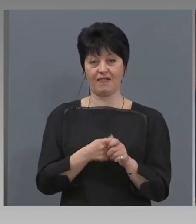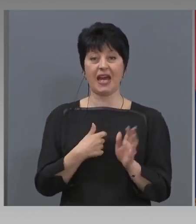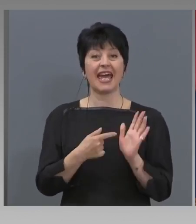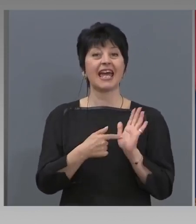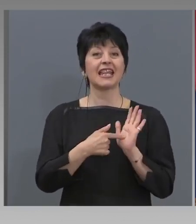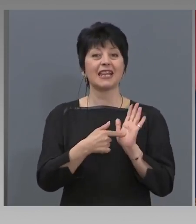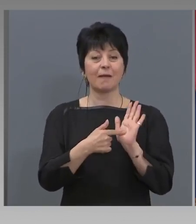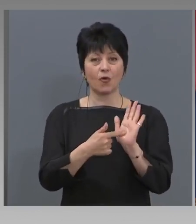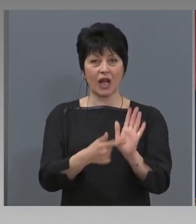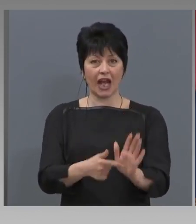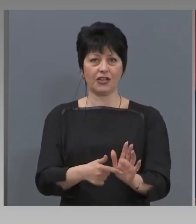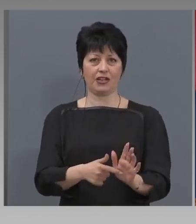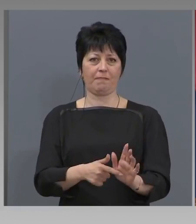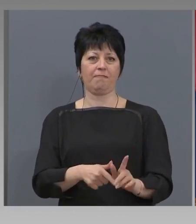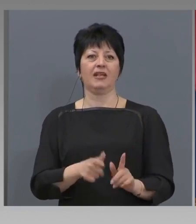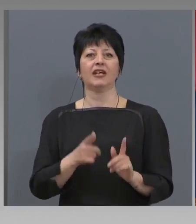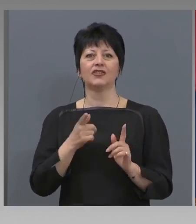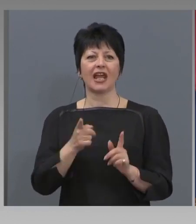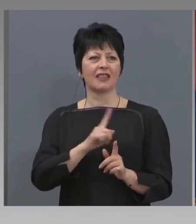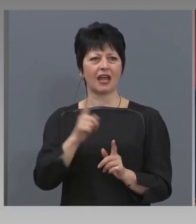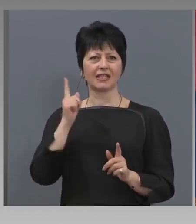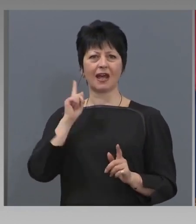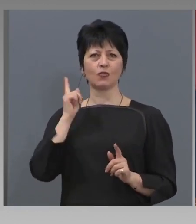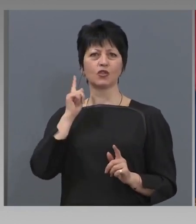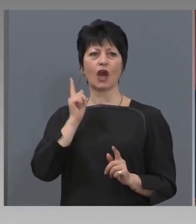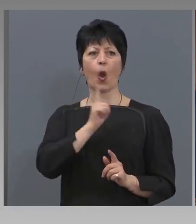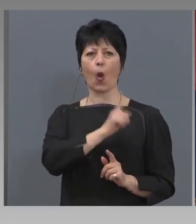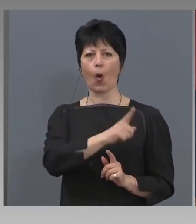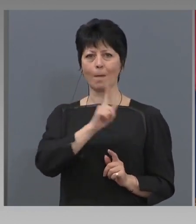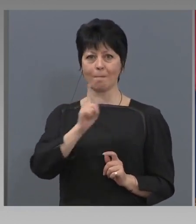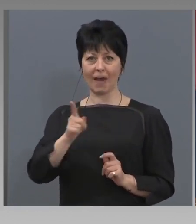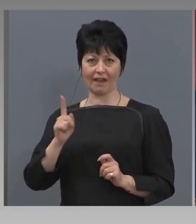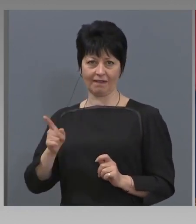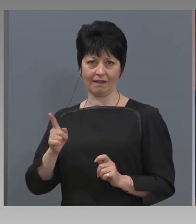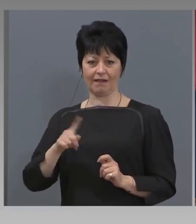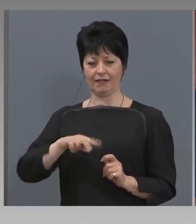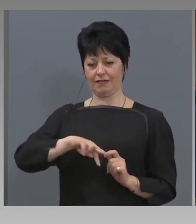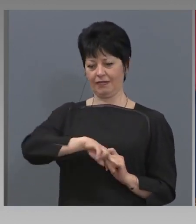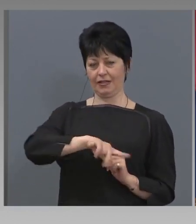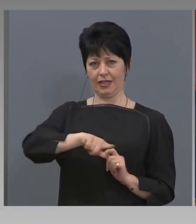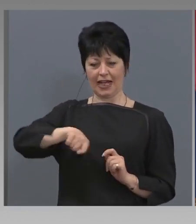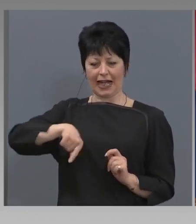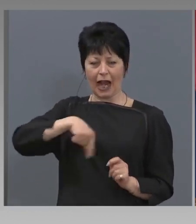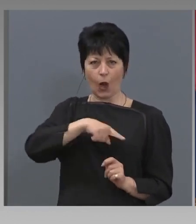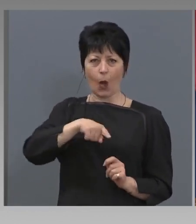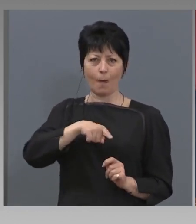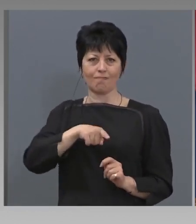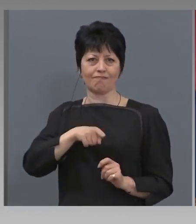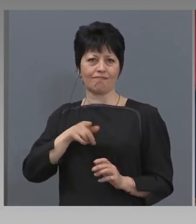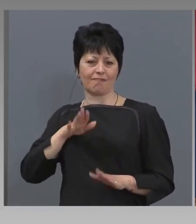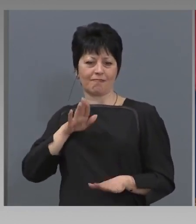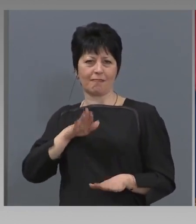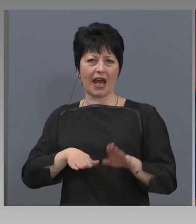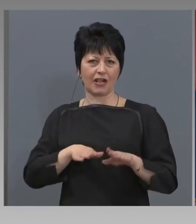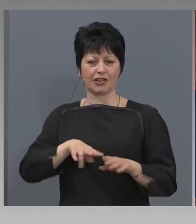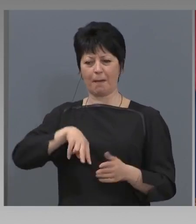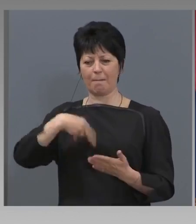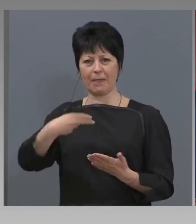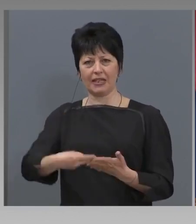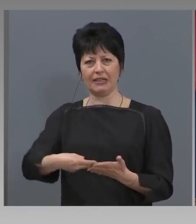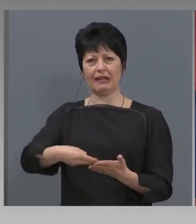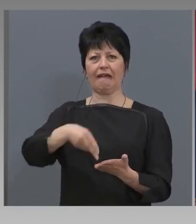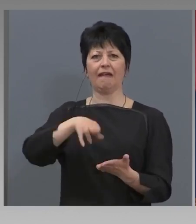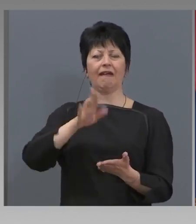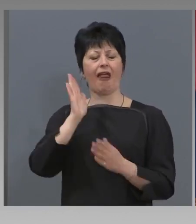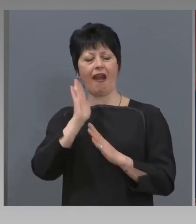командно-административният подход. Къргом, ходом марш, падни, легни,